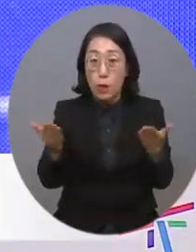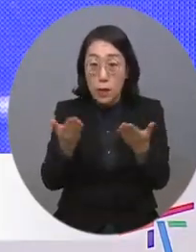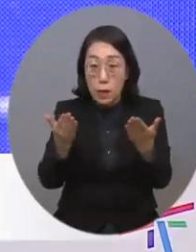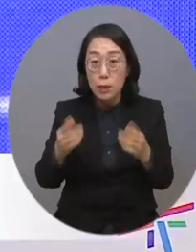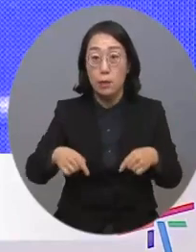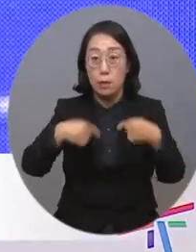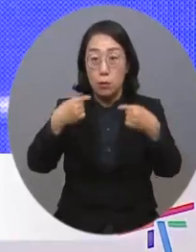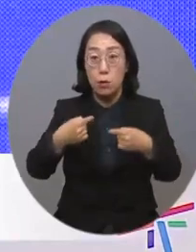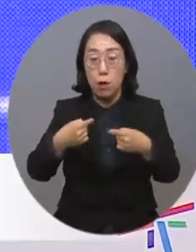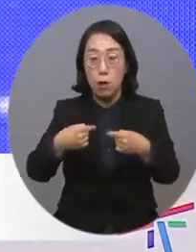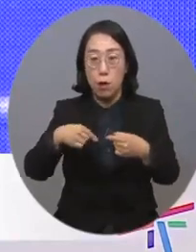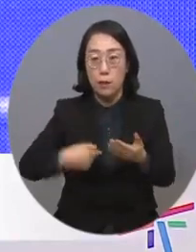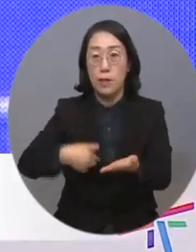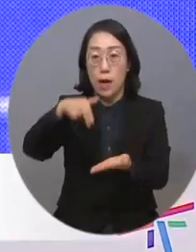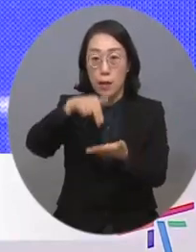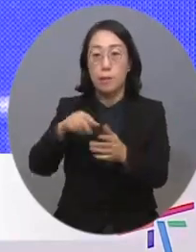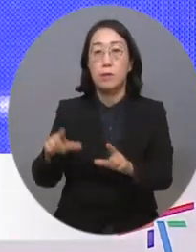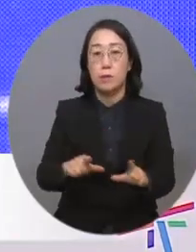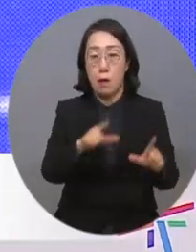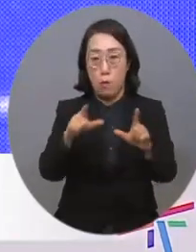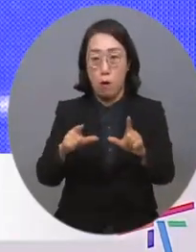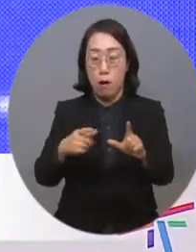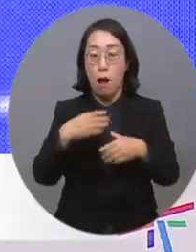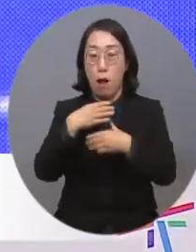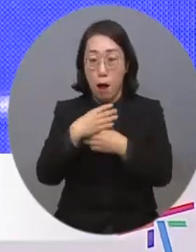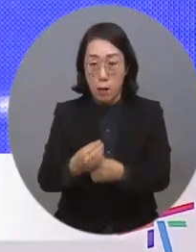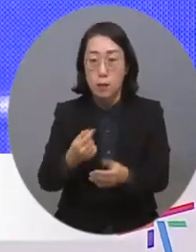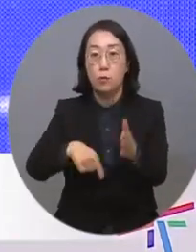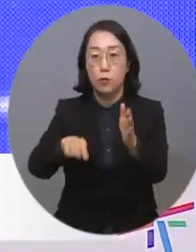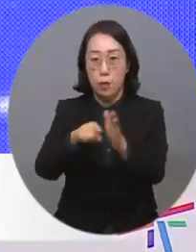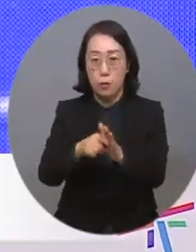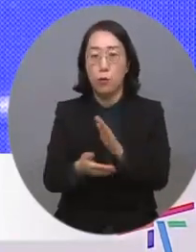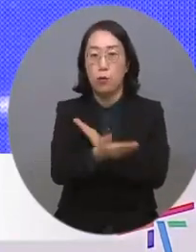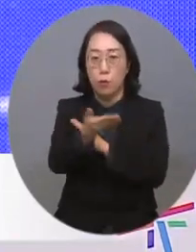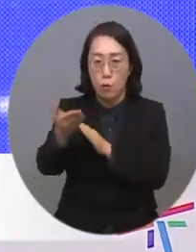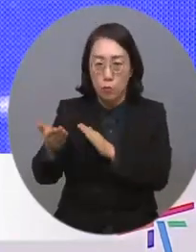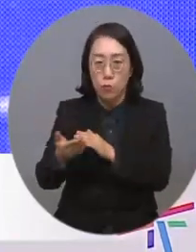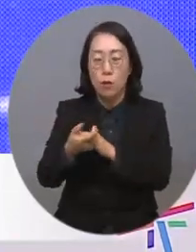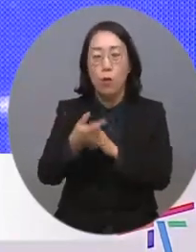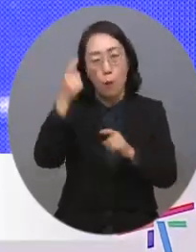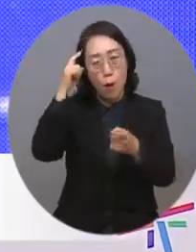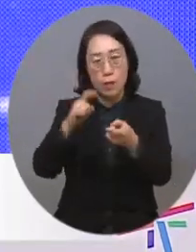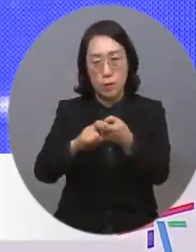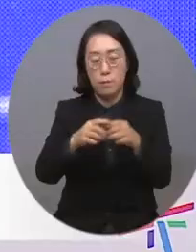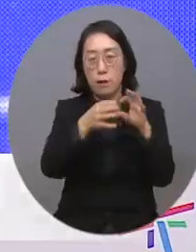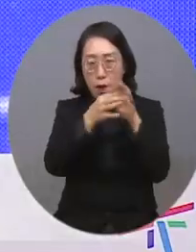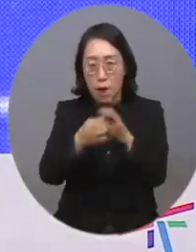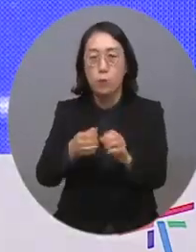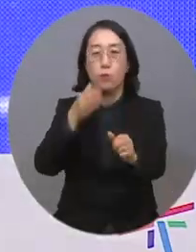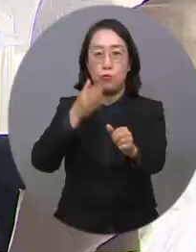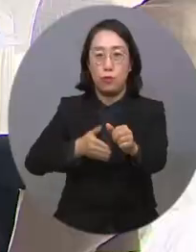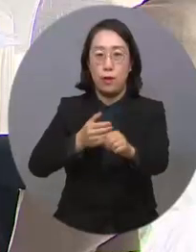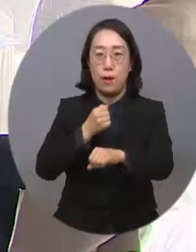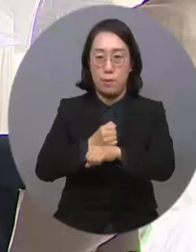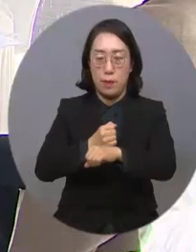자립을 위해서 앞으로도 여러분들의 지속적인 그런 관심을 부탁드립니다.